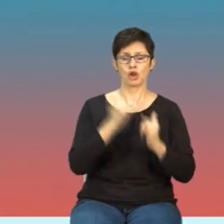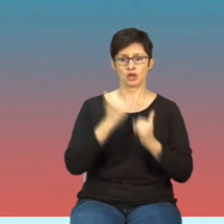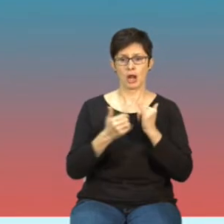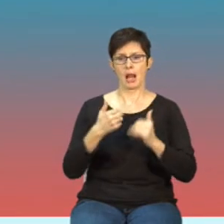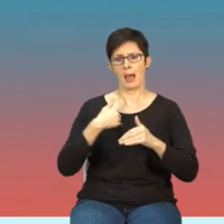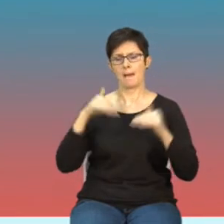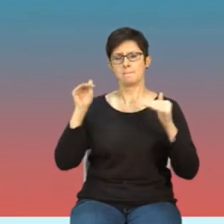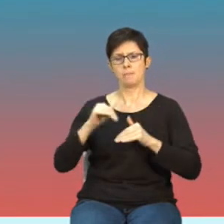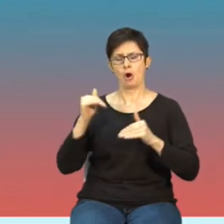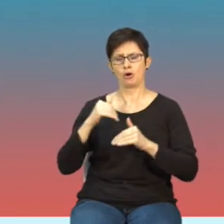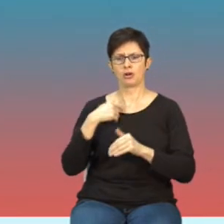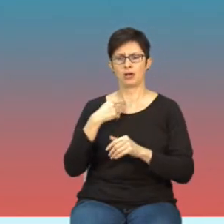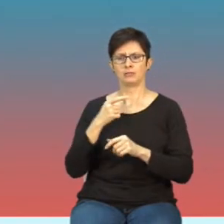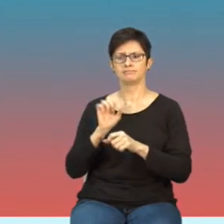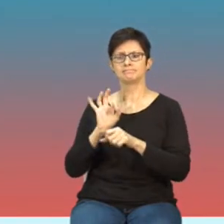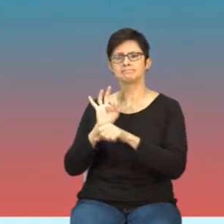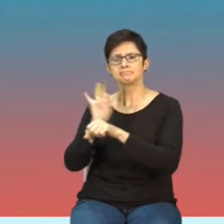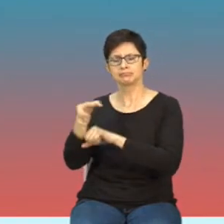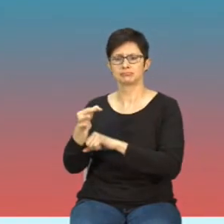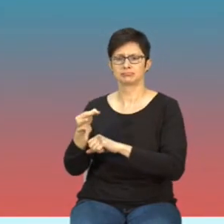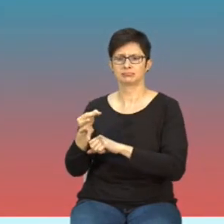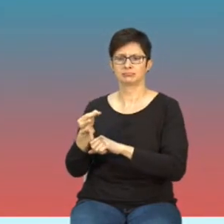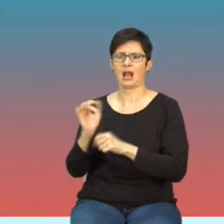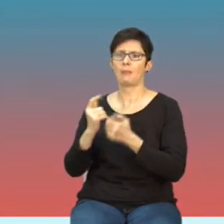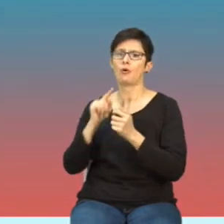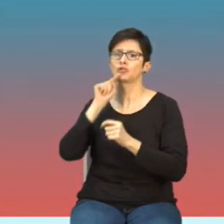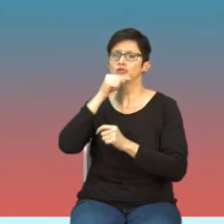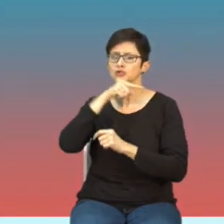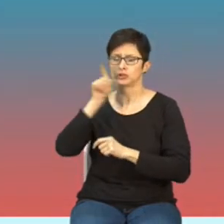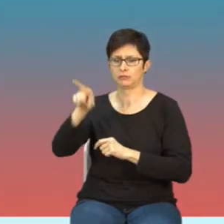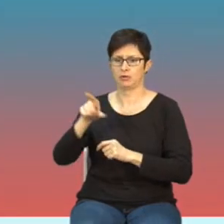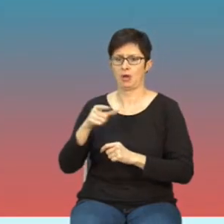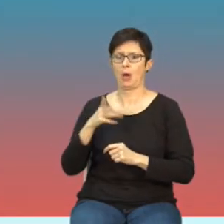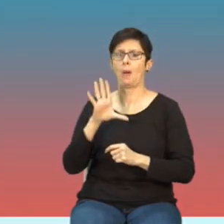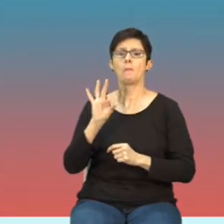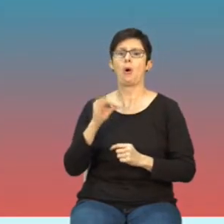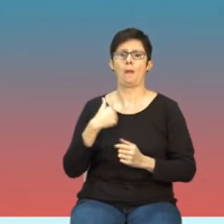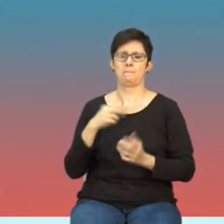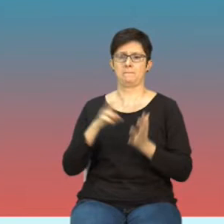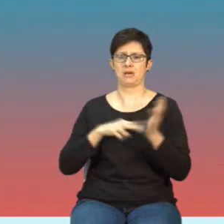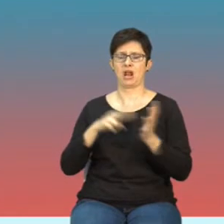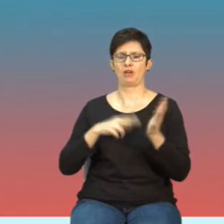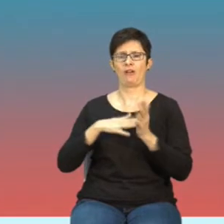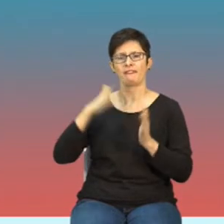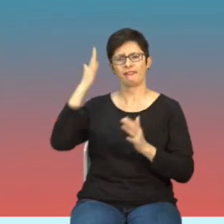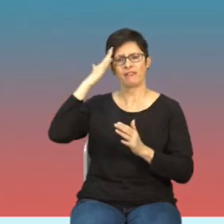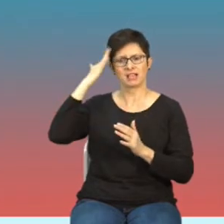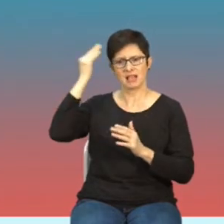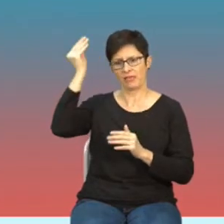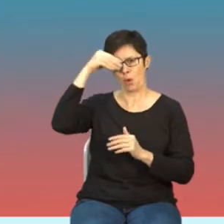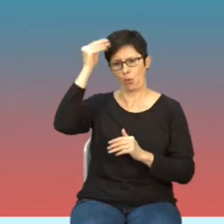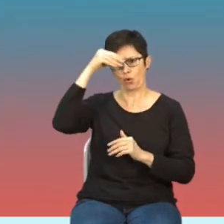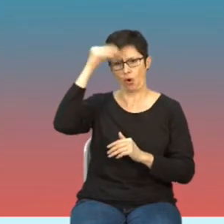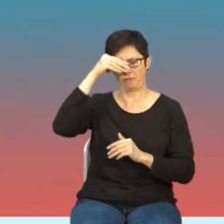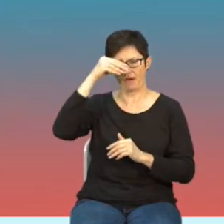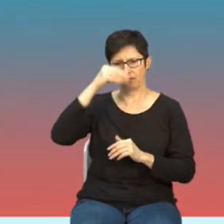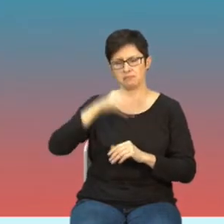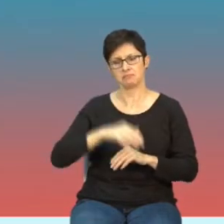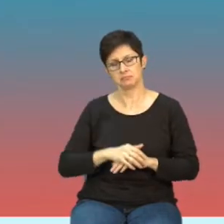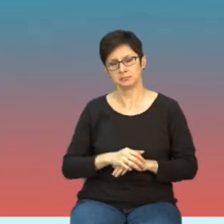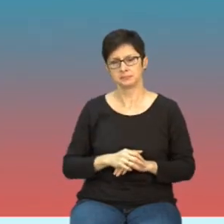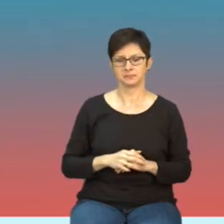wyrządzenia szkody, kiedy brakuje szerokiej wiedzy naukowej. Tak może